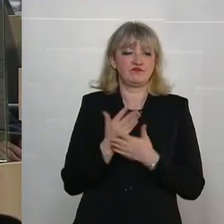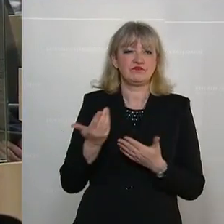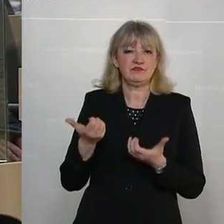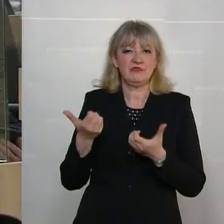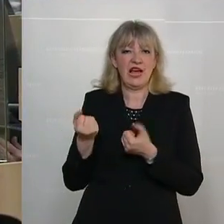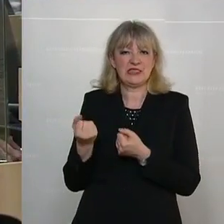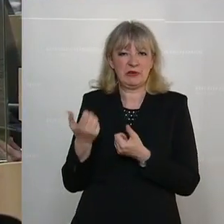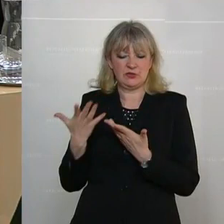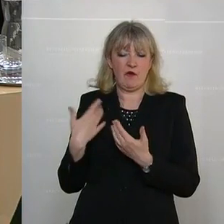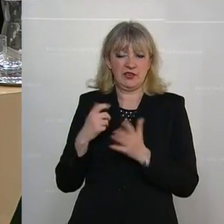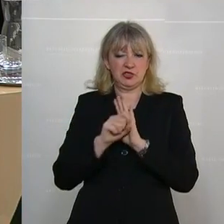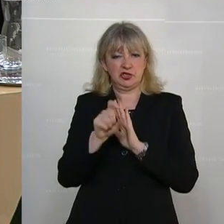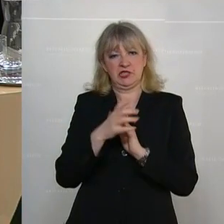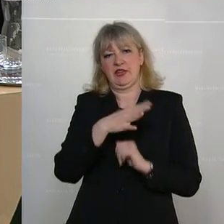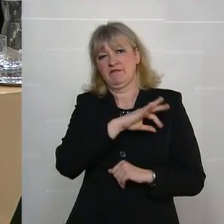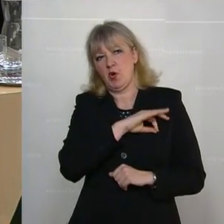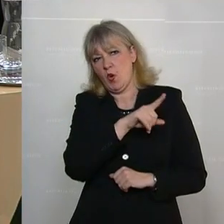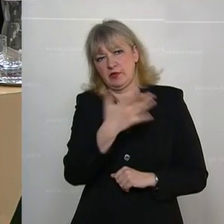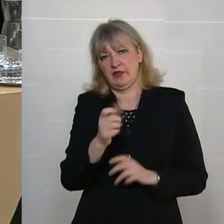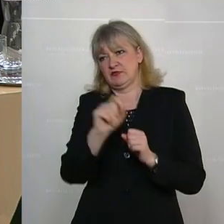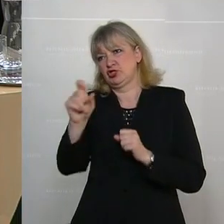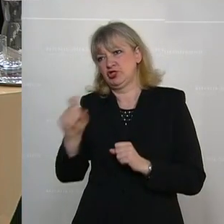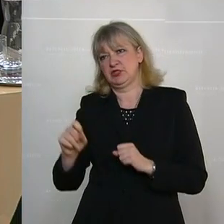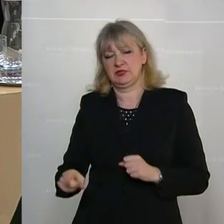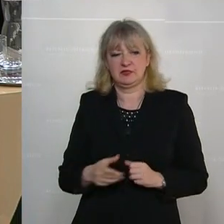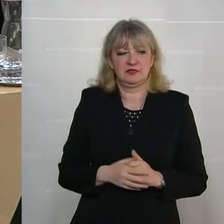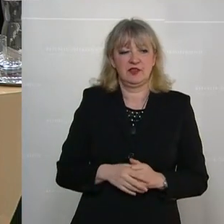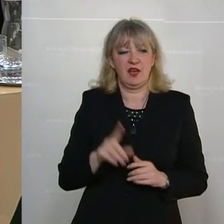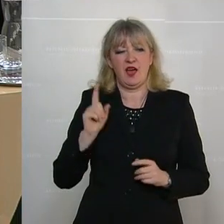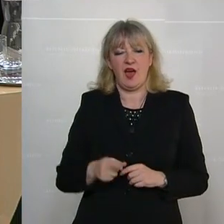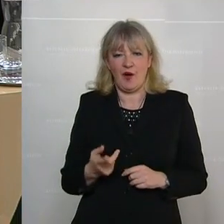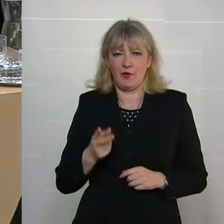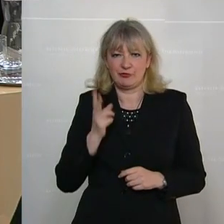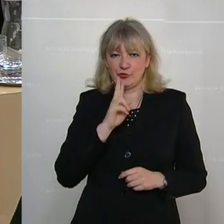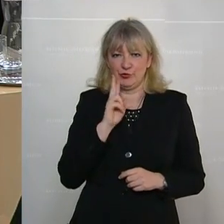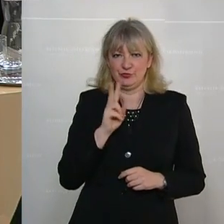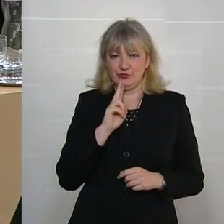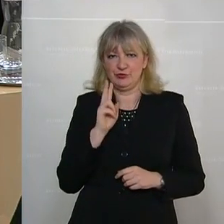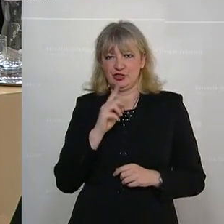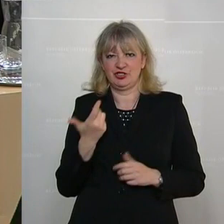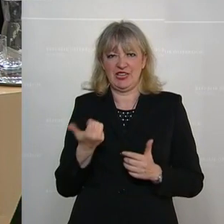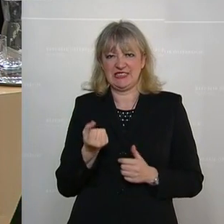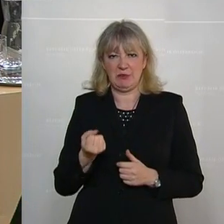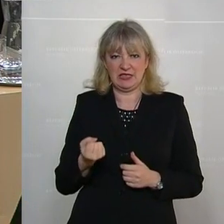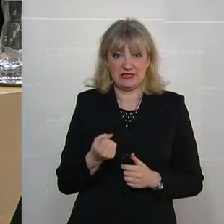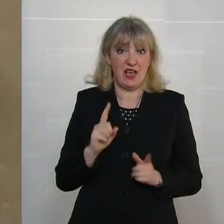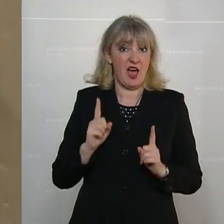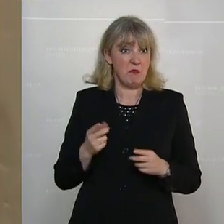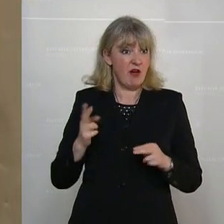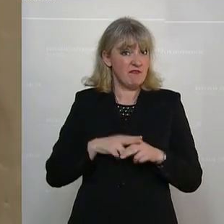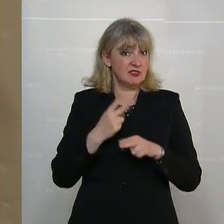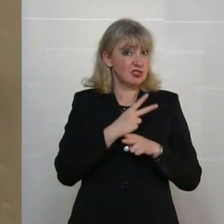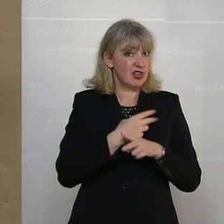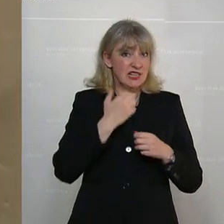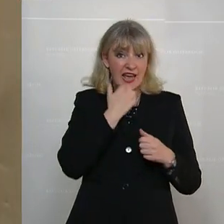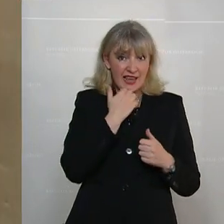SMS geschickt, irgendwen seiner Freunde irgendwo hin. Auch schlüpfrige SMS. Aber nicht, wenn es darum geht, wenn es